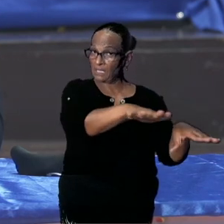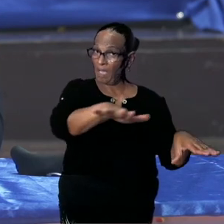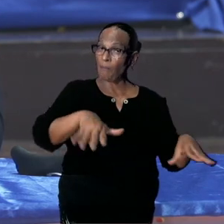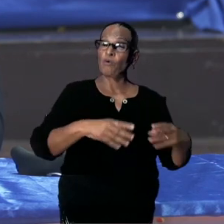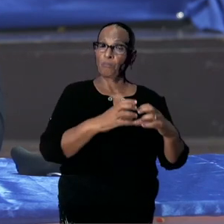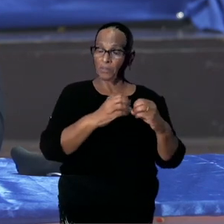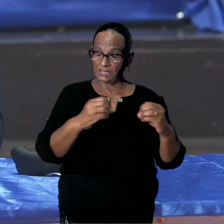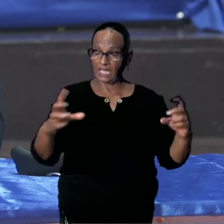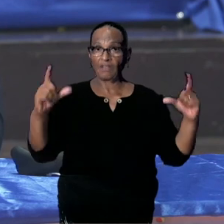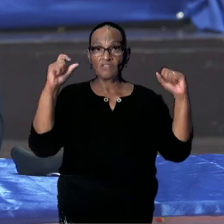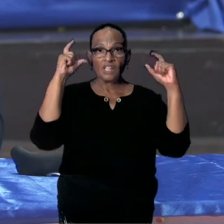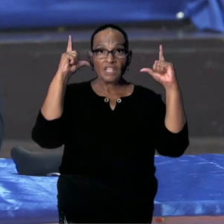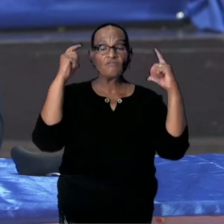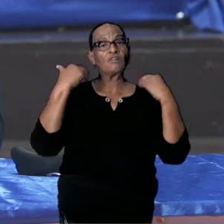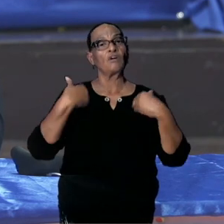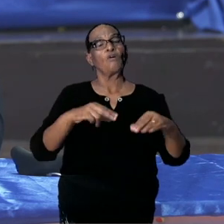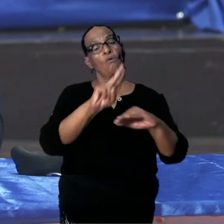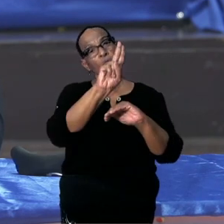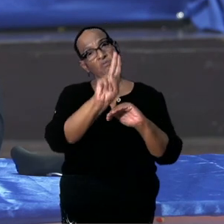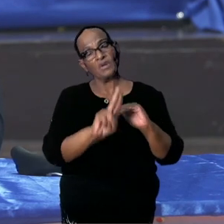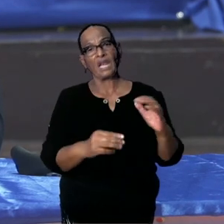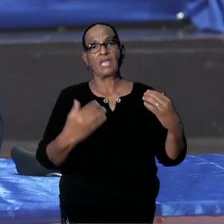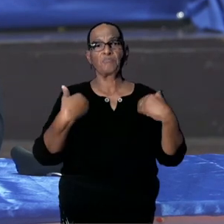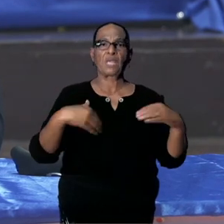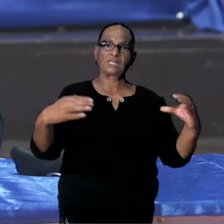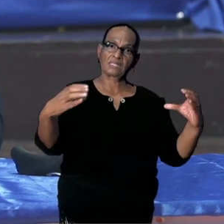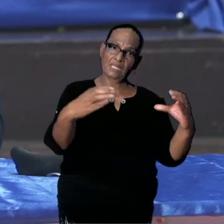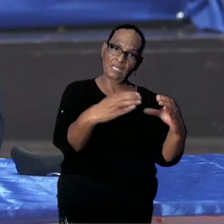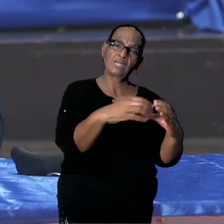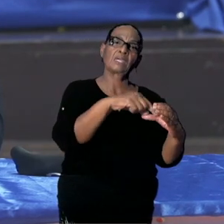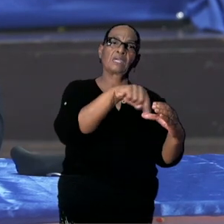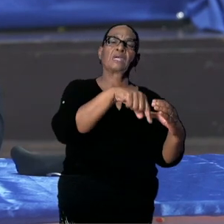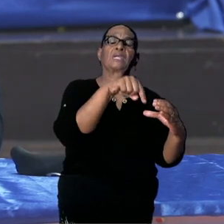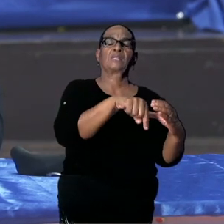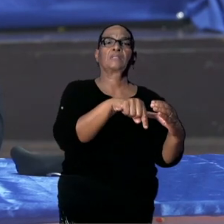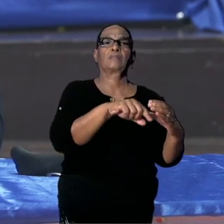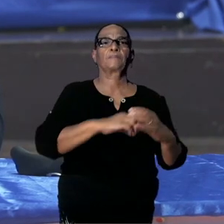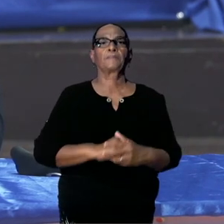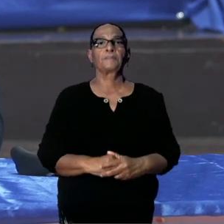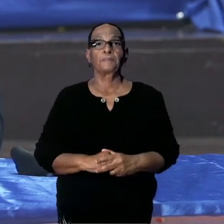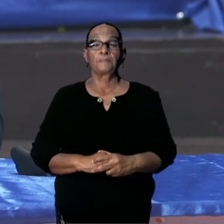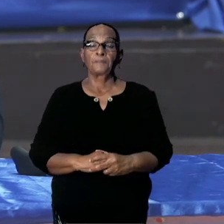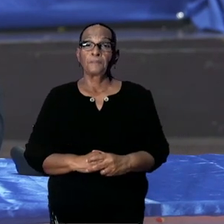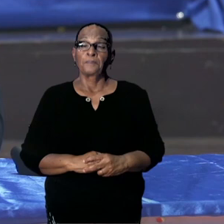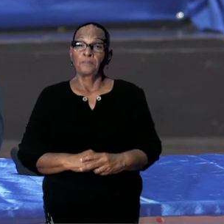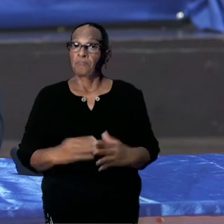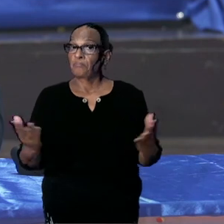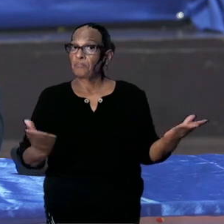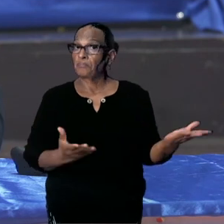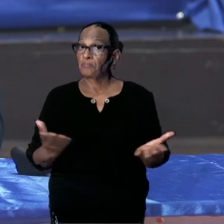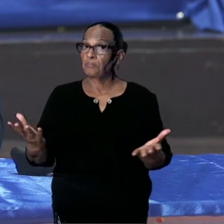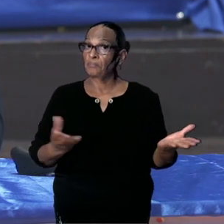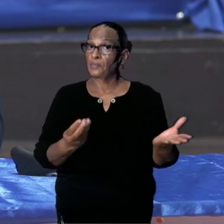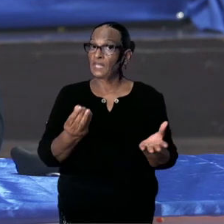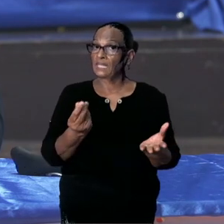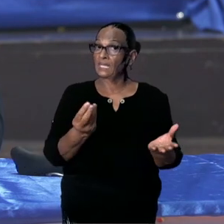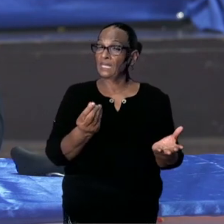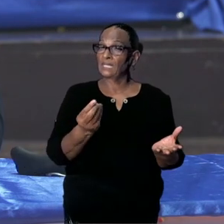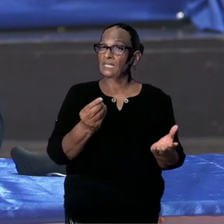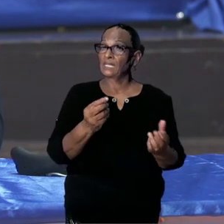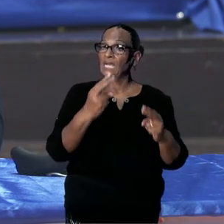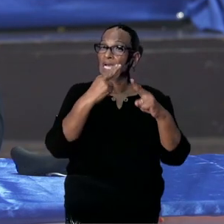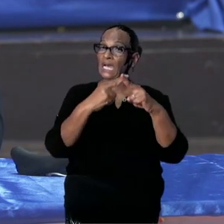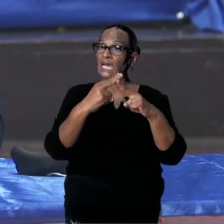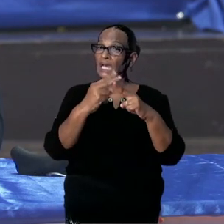bedrijfsleven en de overheid. En dat moet als het goed is zijn de rekeningen worden de rekeningen nog deze week